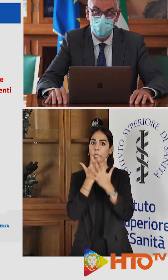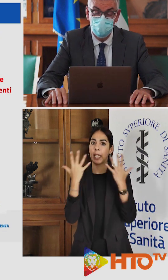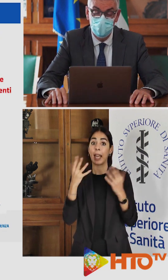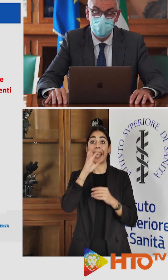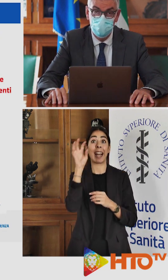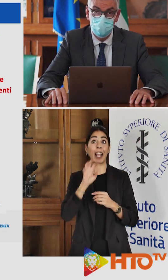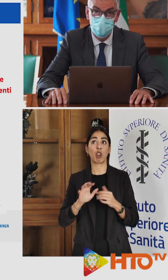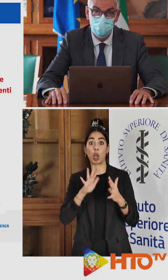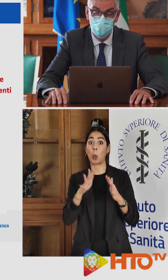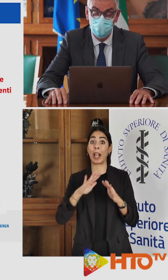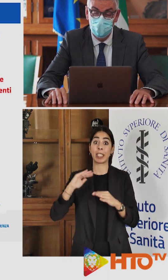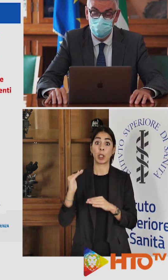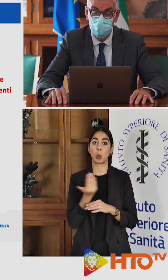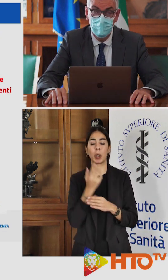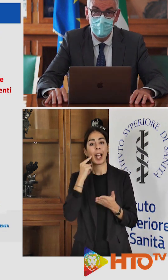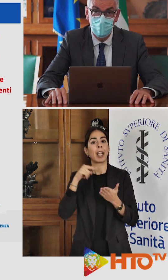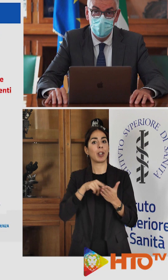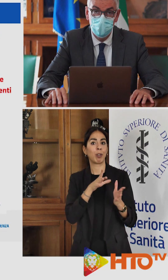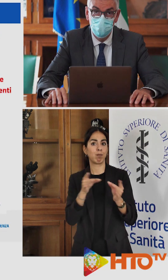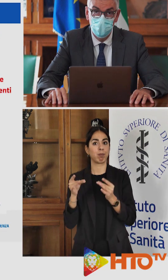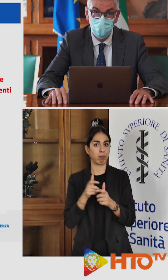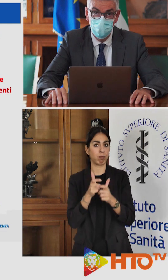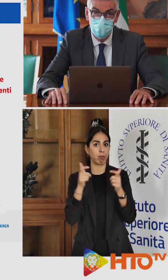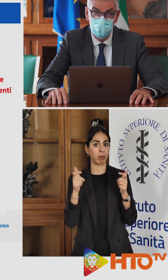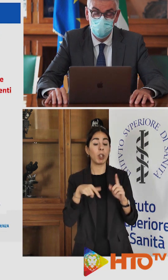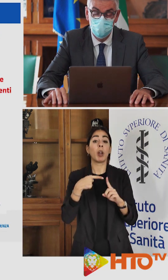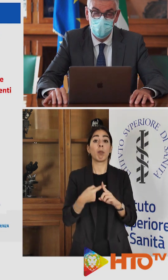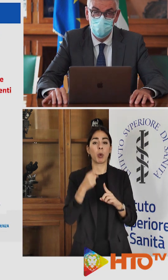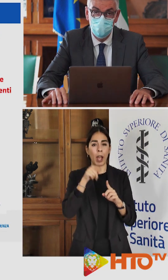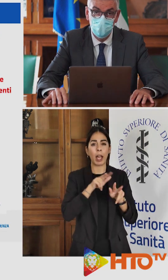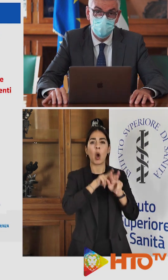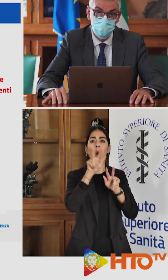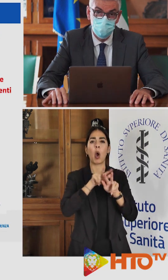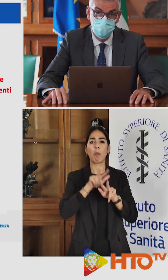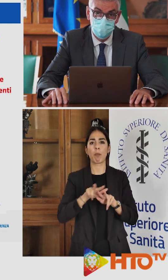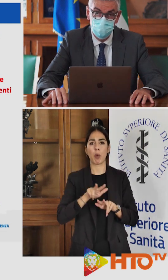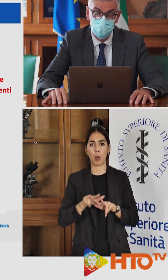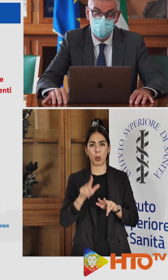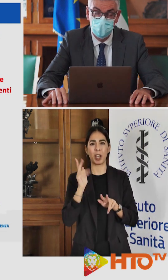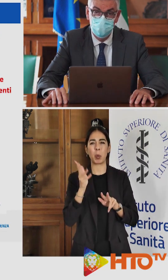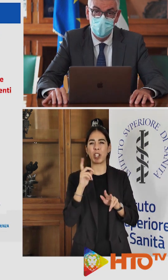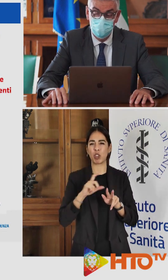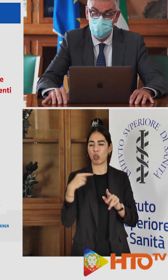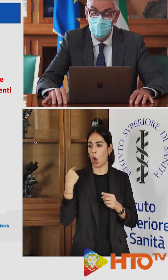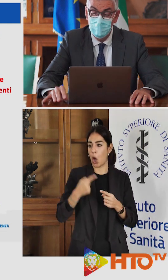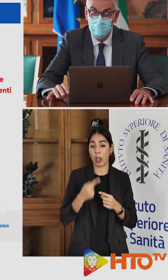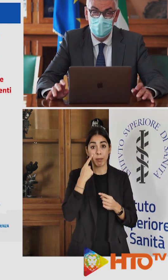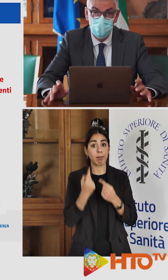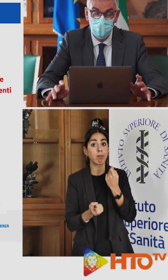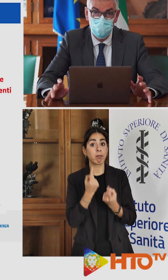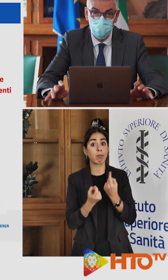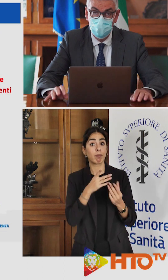c'è una ricrescita del numero di casi e anche il numero di comuni dove negli ultimi 15 giorni si sono verificati i casi